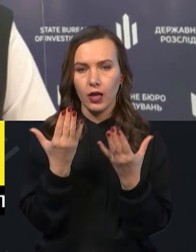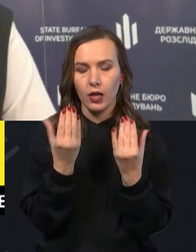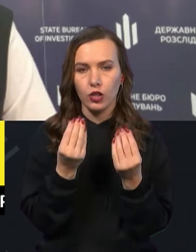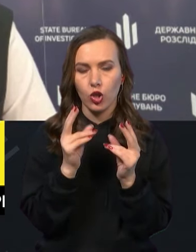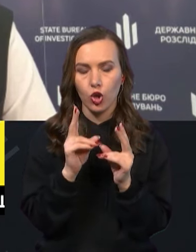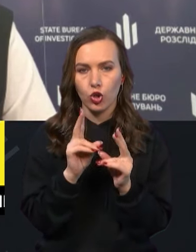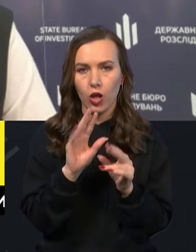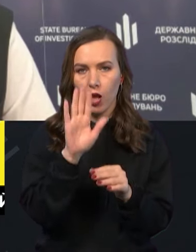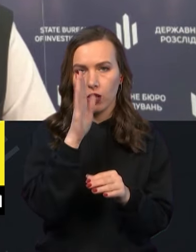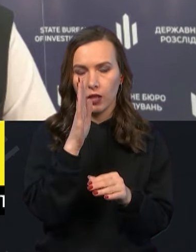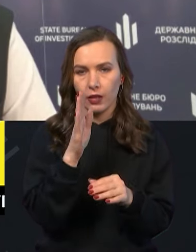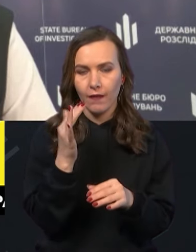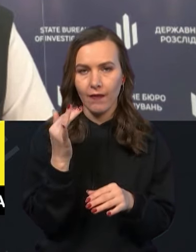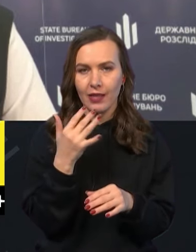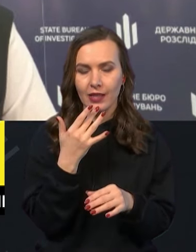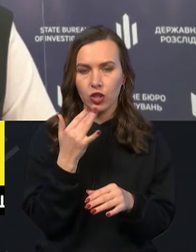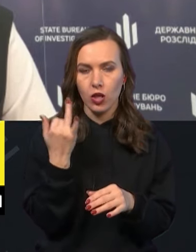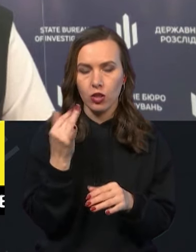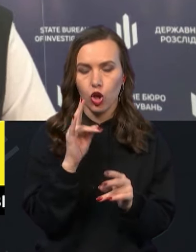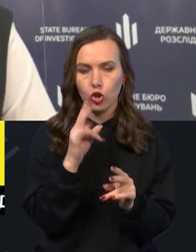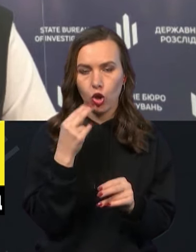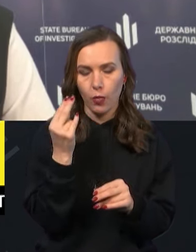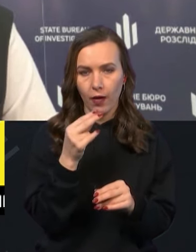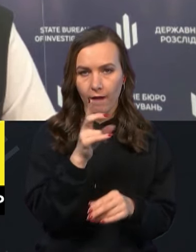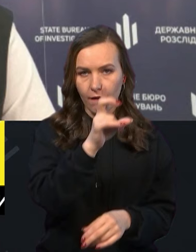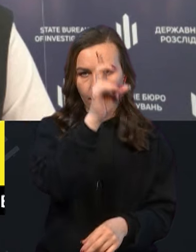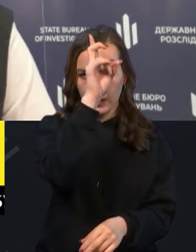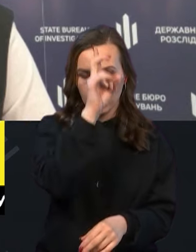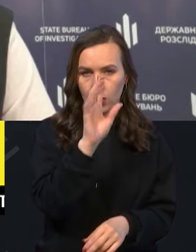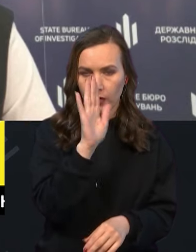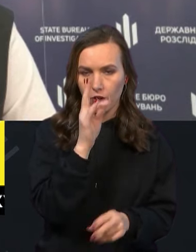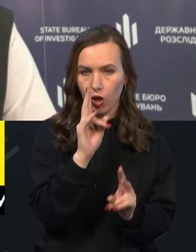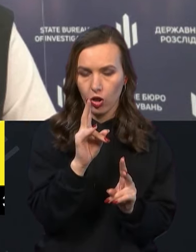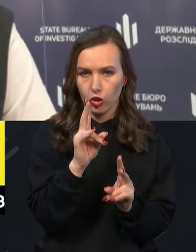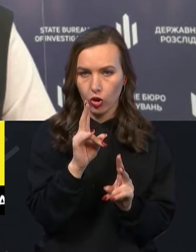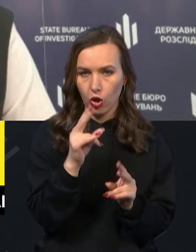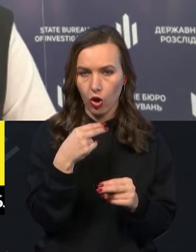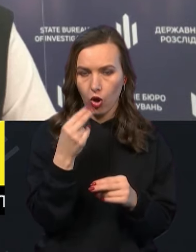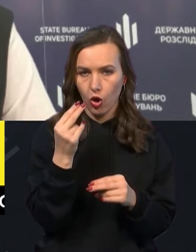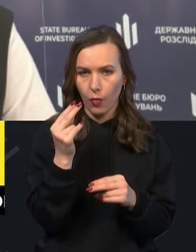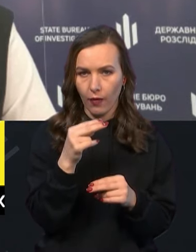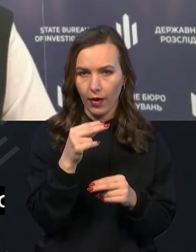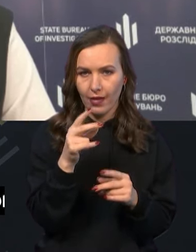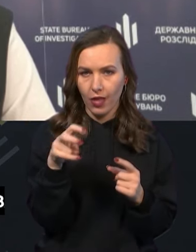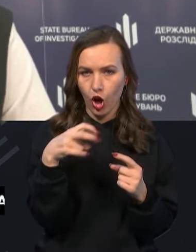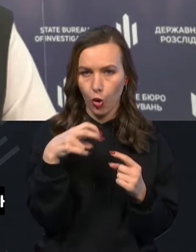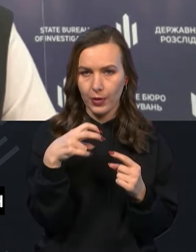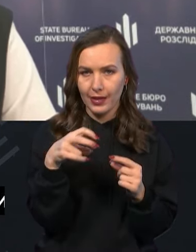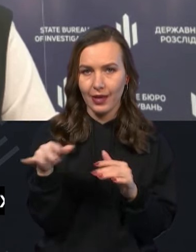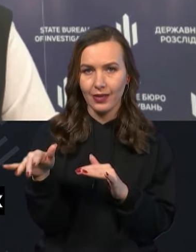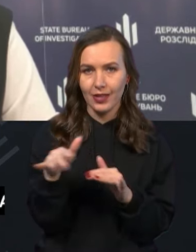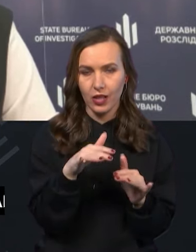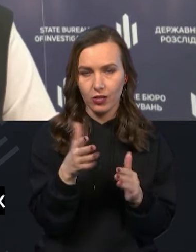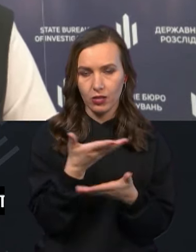зрадив національні інтереси, хто обвинувачується у державній зраді, хто обвинувачується у колабораційній діяльності.